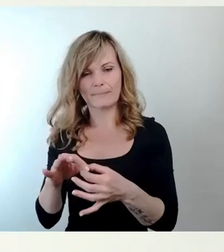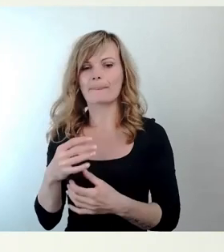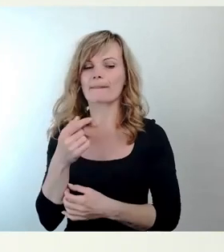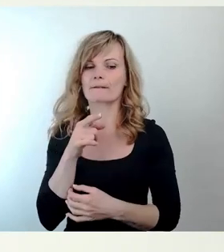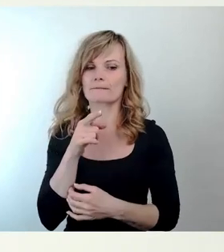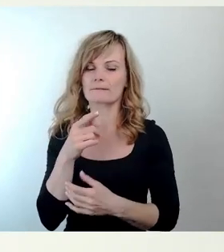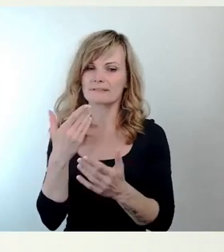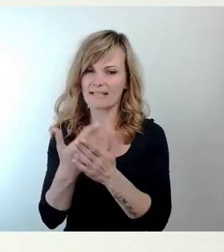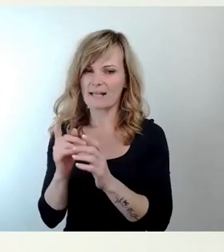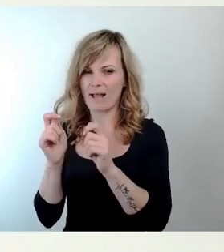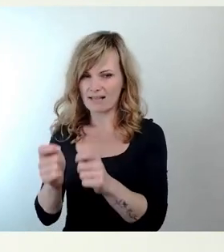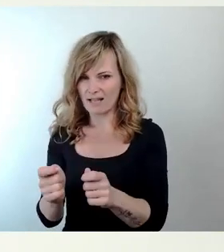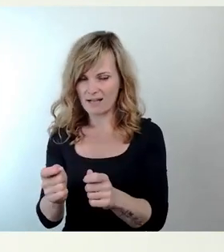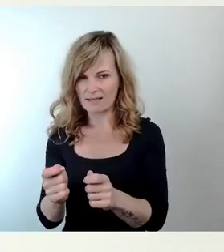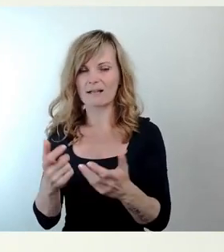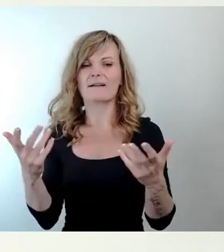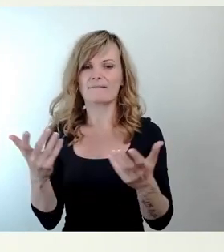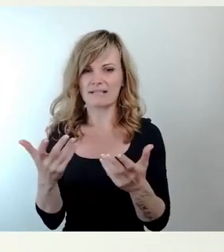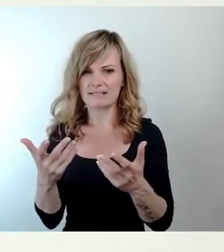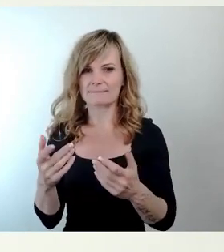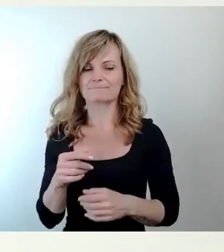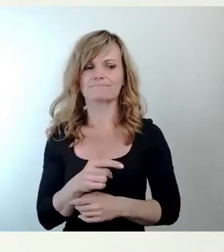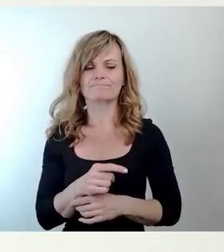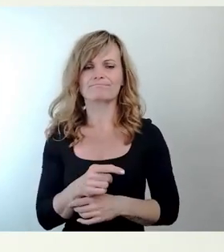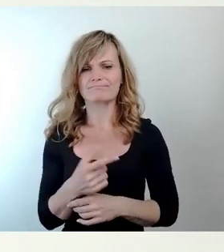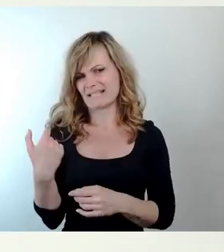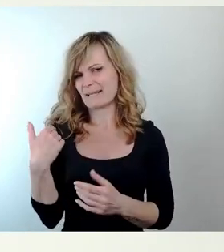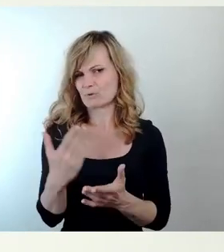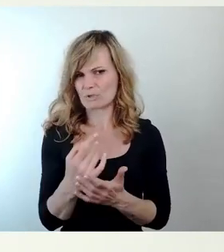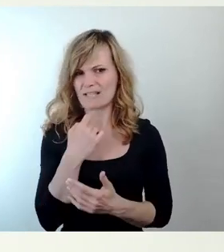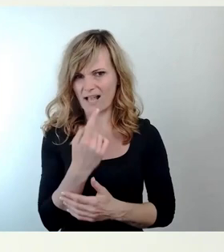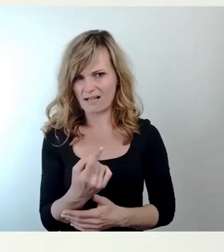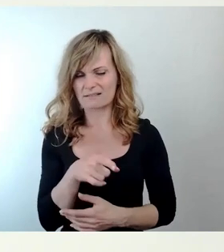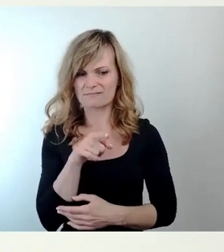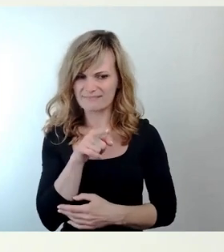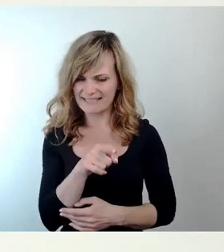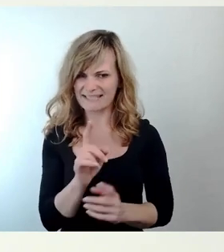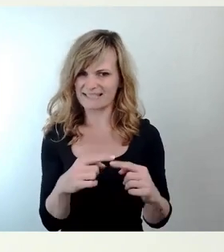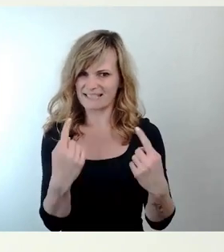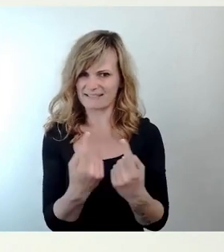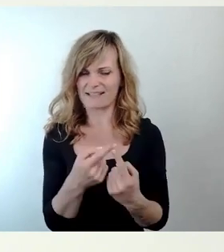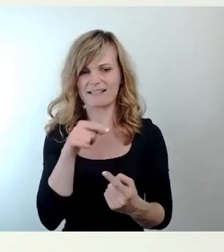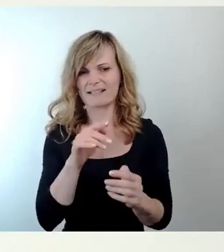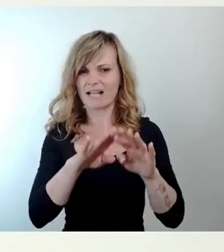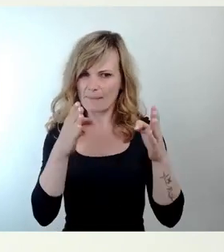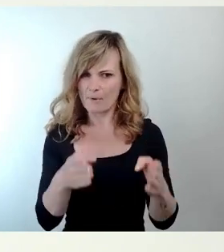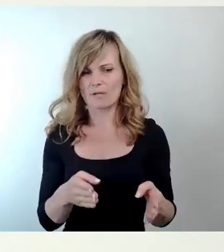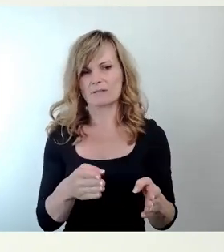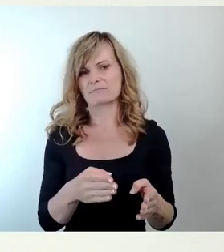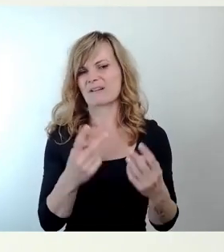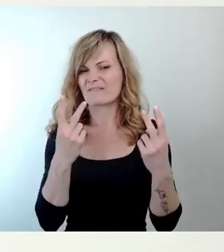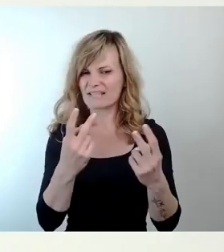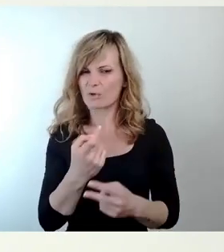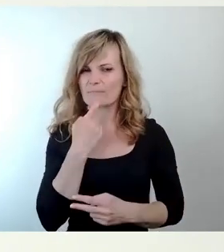der Ostmoderne, von denen es auch nicht mehr so viele gibt. Wir glauben deshalb, dass wir auch sehr gute Chancen